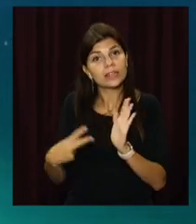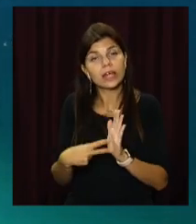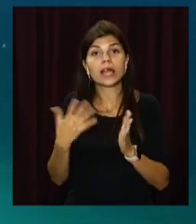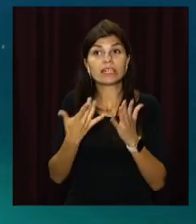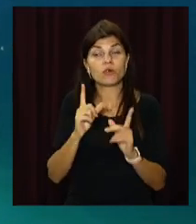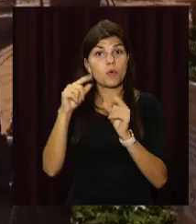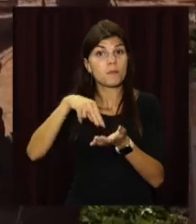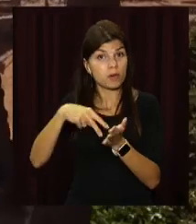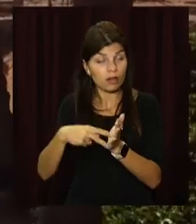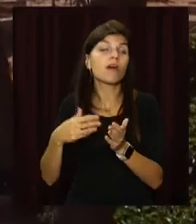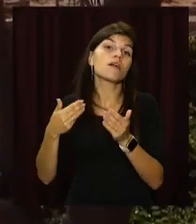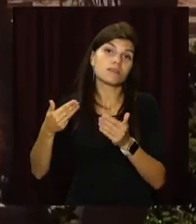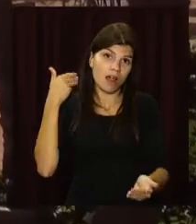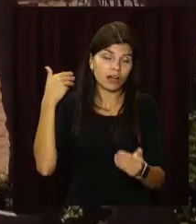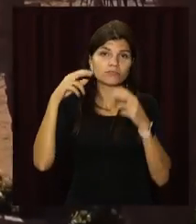готуйтесь заздалегідь.